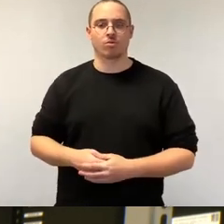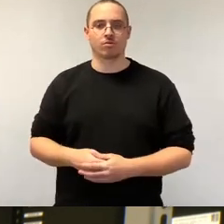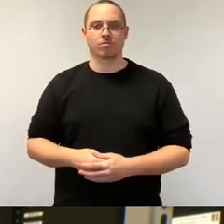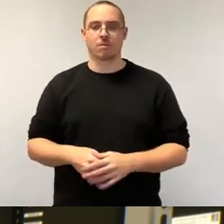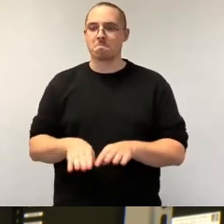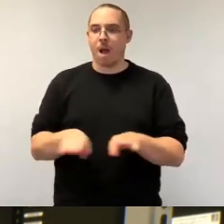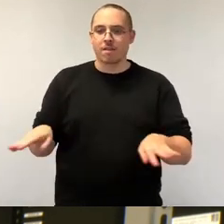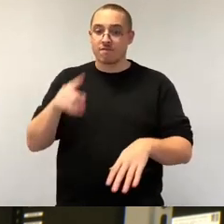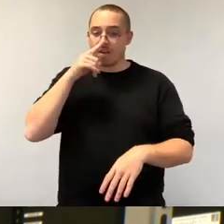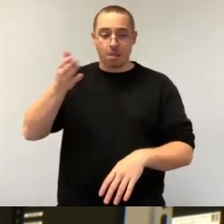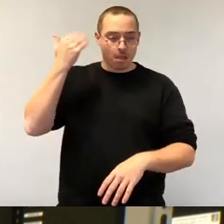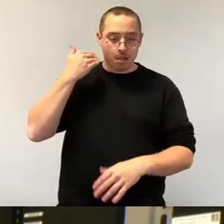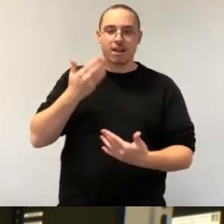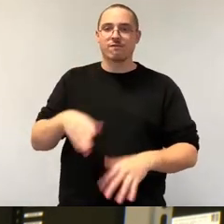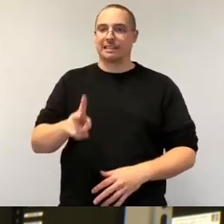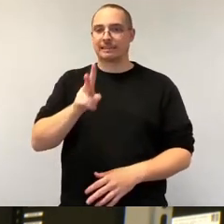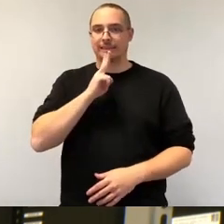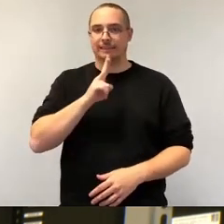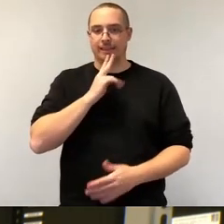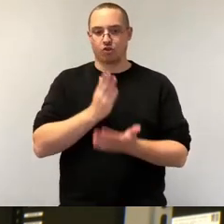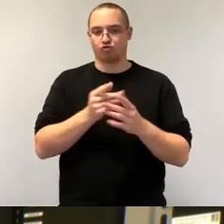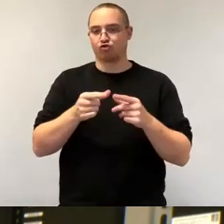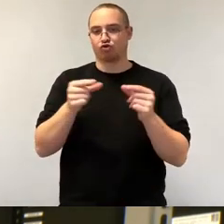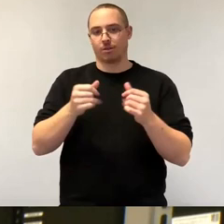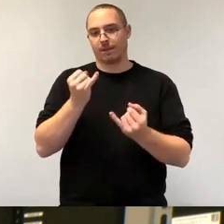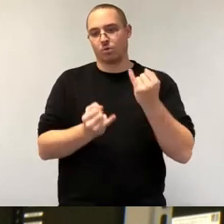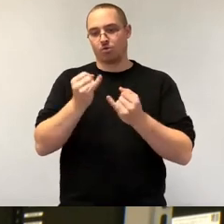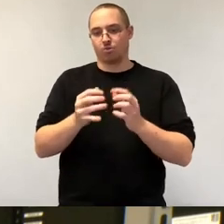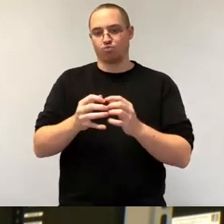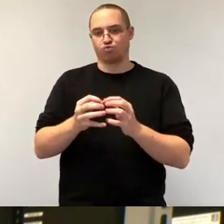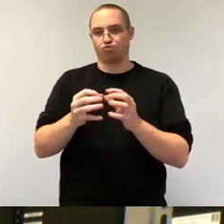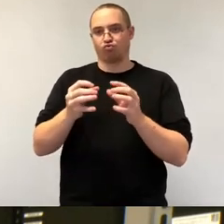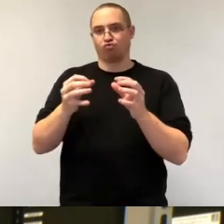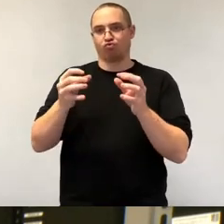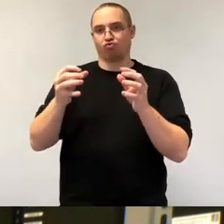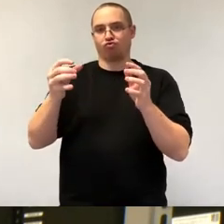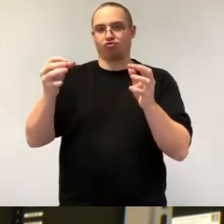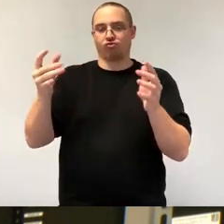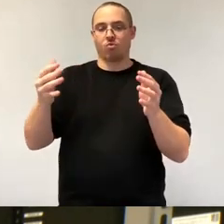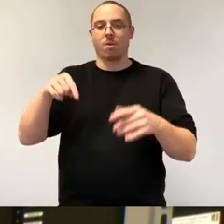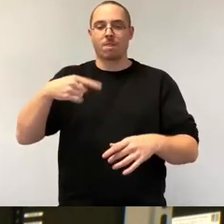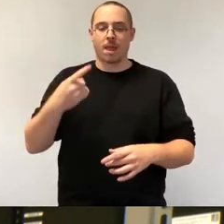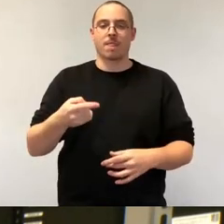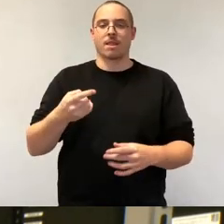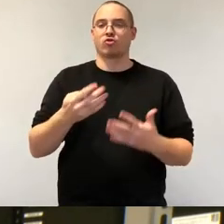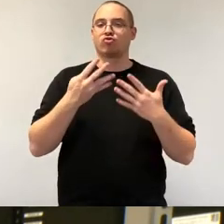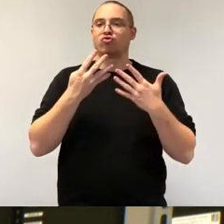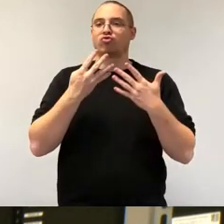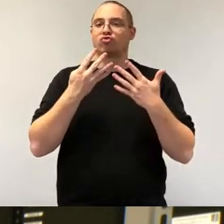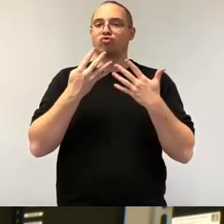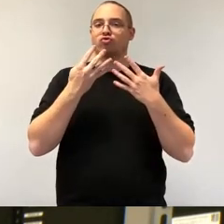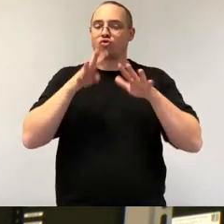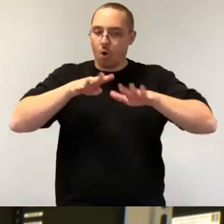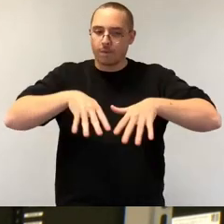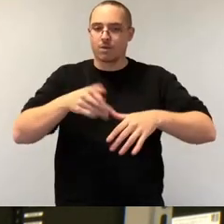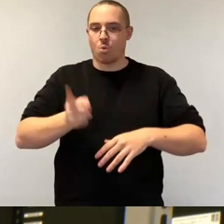und mit den Ansiedlungsvorhaben Anfang der 1990er Jahre wurde diese Erfolgsgeschichte begonnen. Und